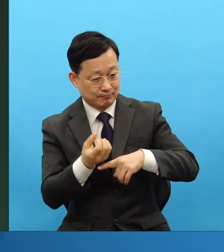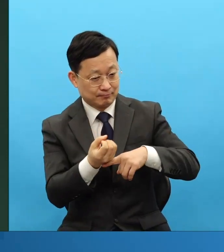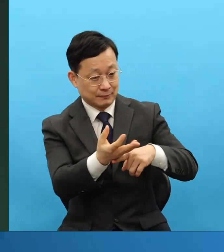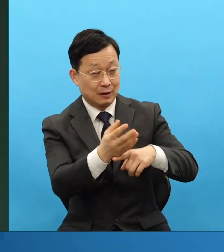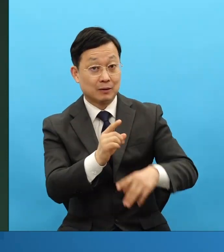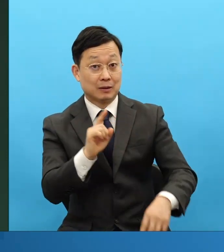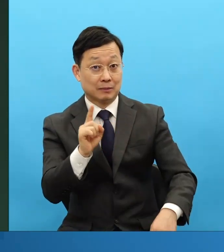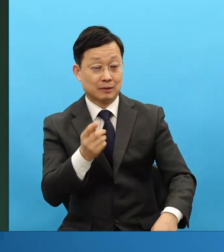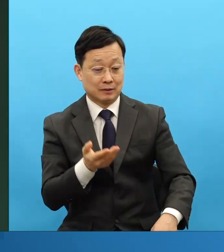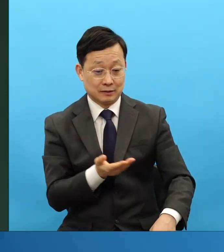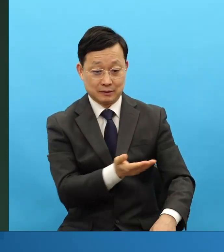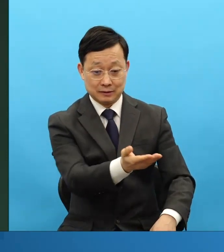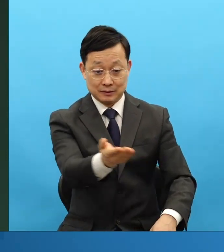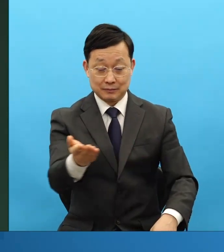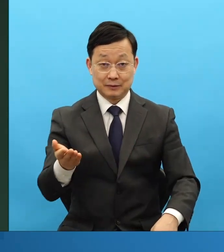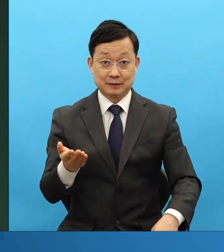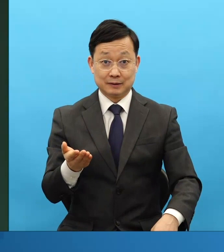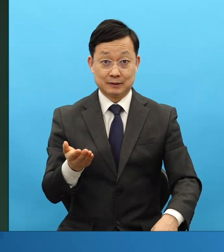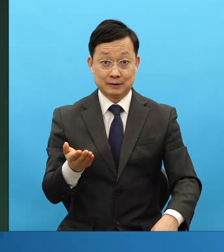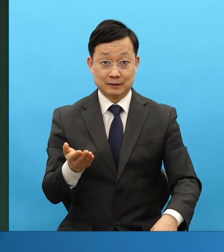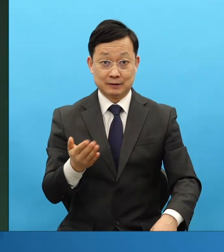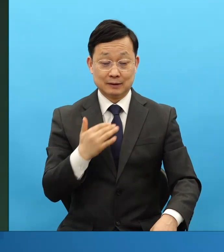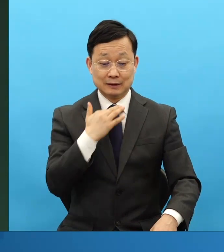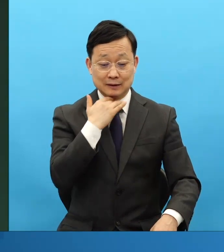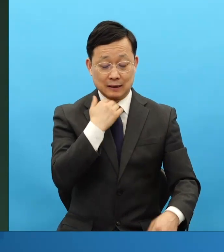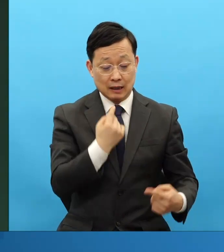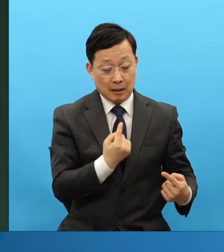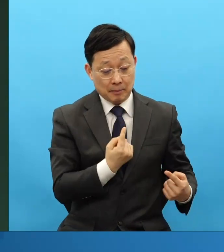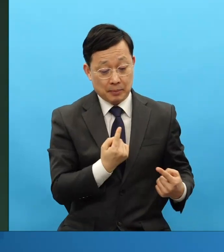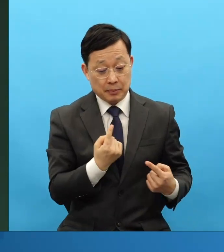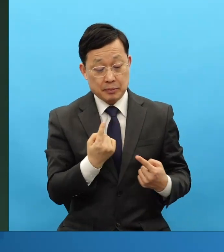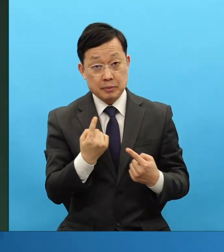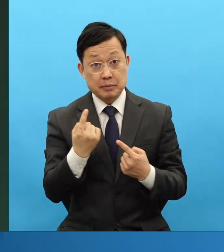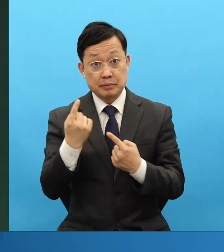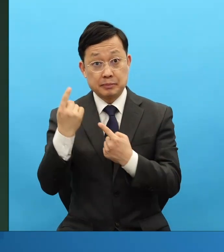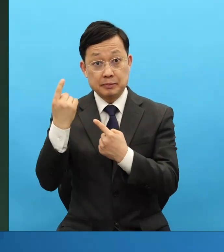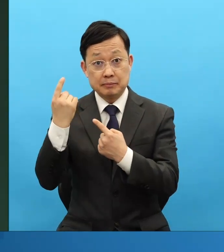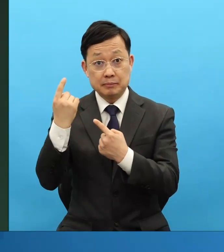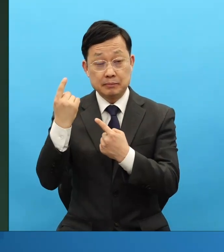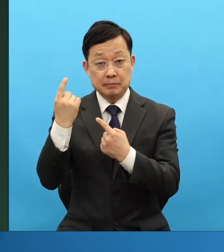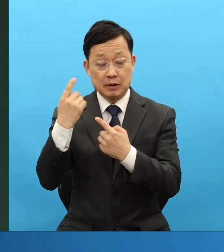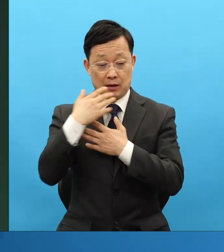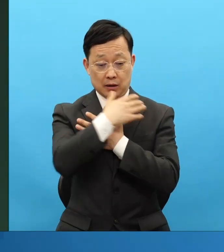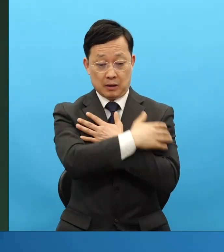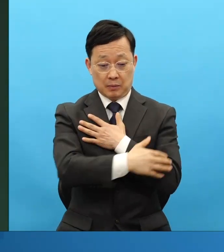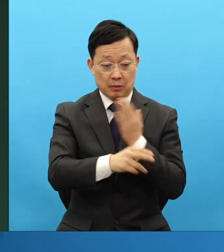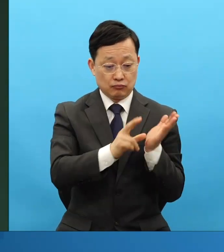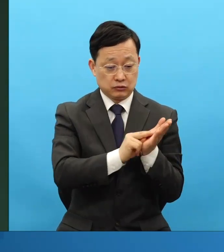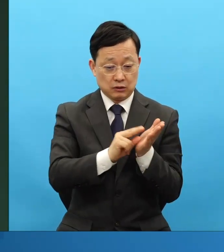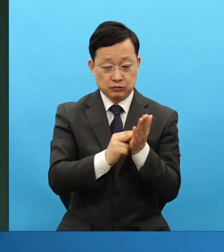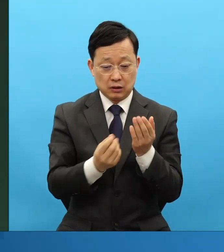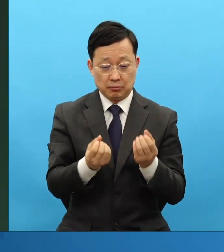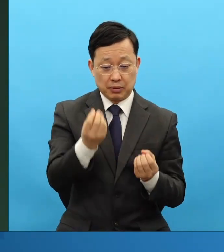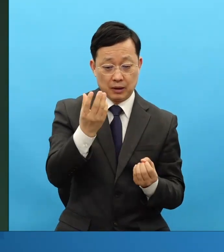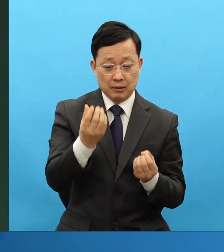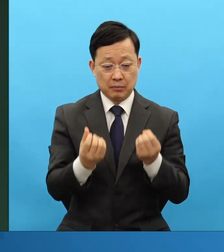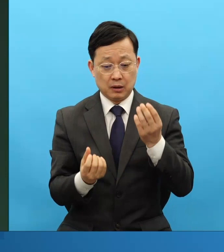여러분들은 급격히 나이 들면서 몸에 문제 올 수 있습니다.